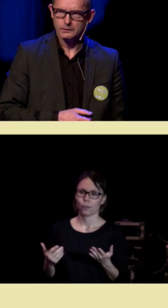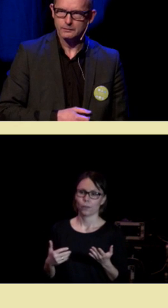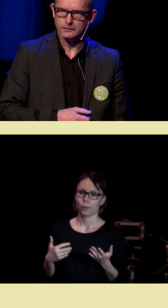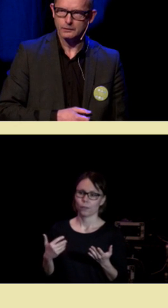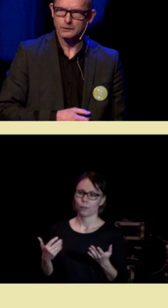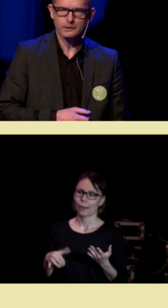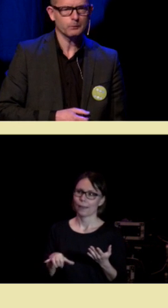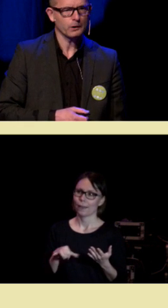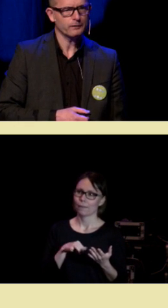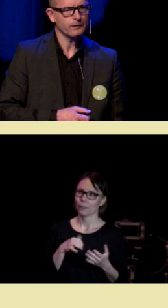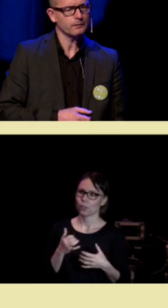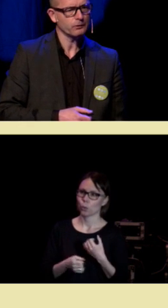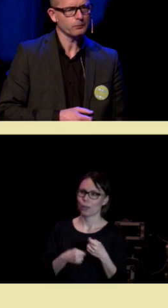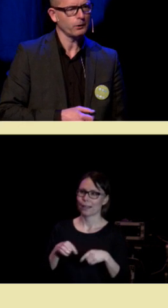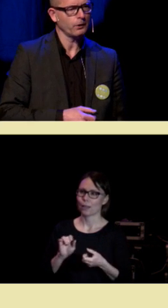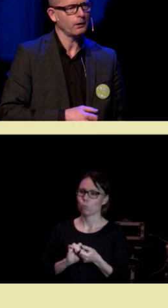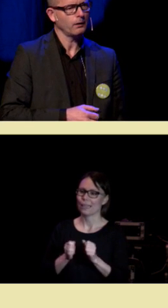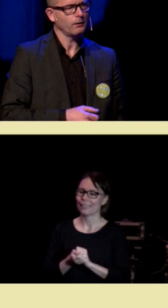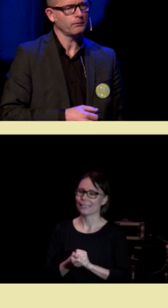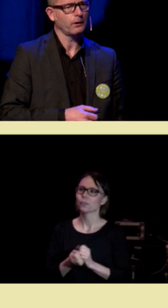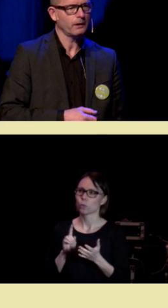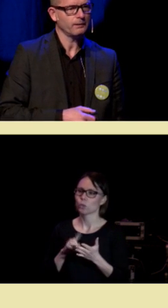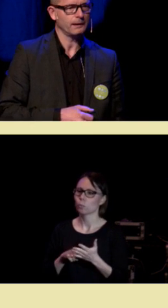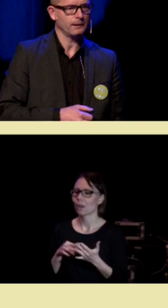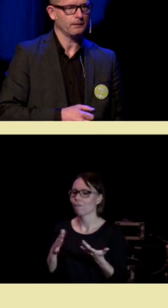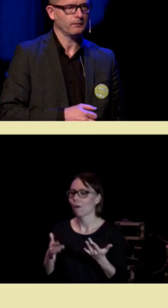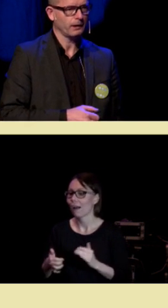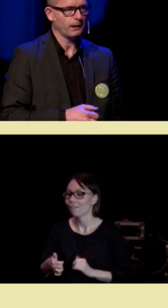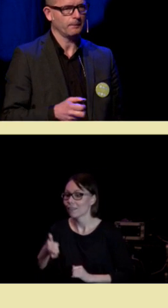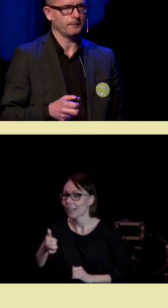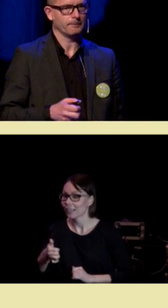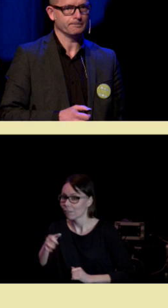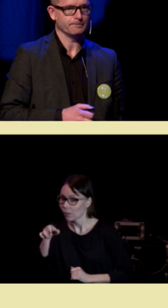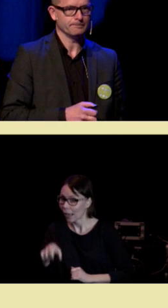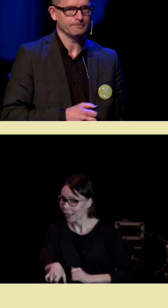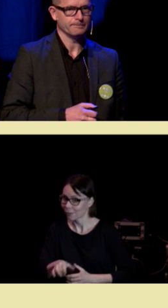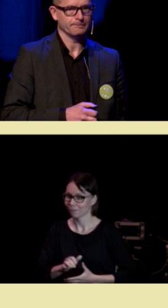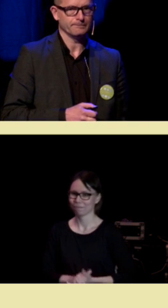hvis vi skal gjøre dette politisk, ved å spørre, hva er viktig for deg?